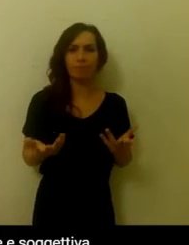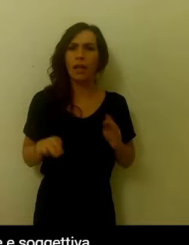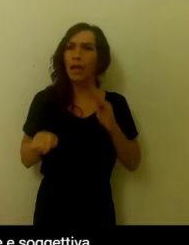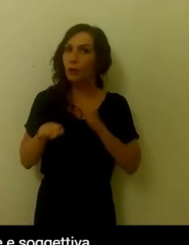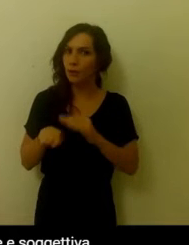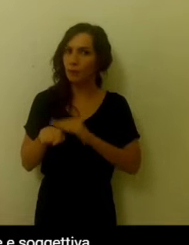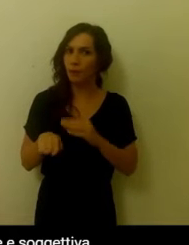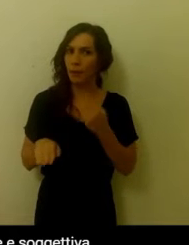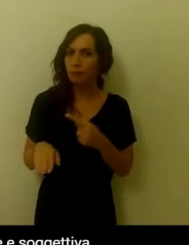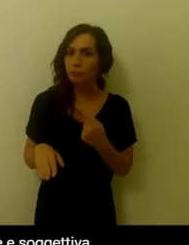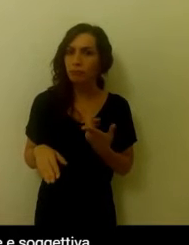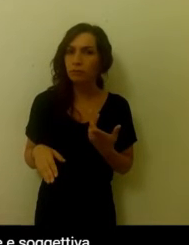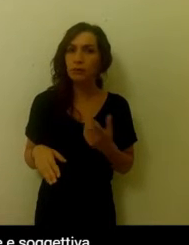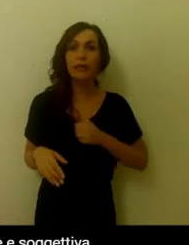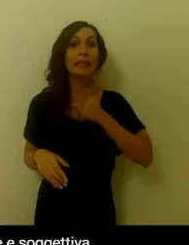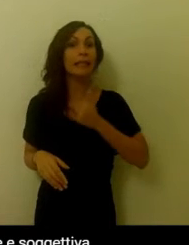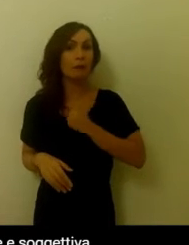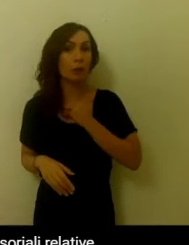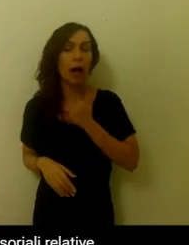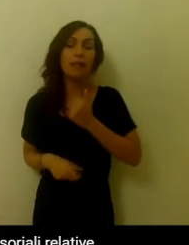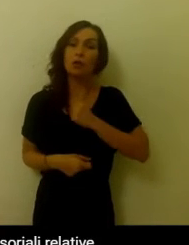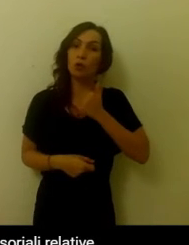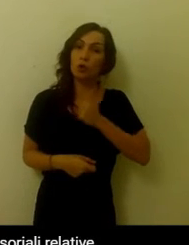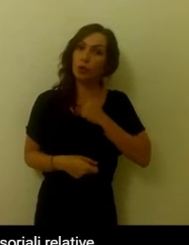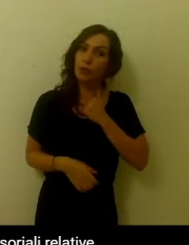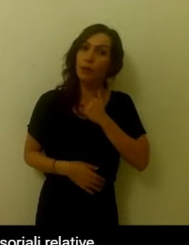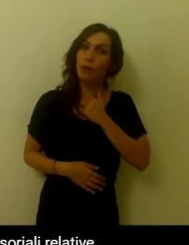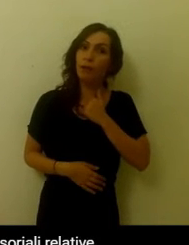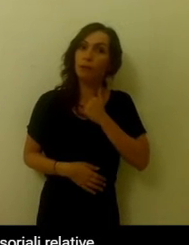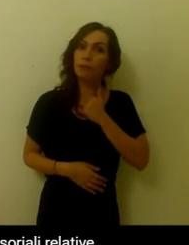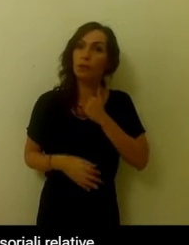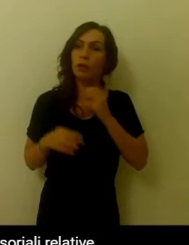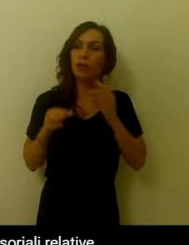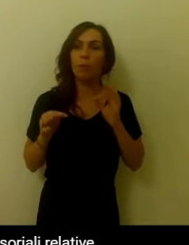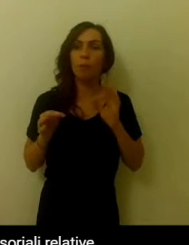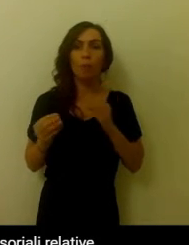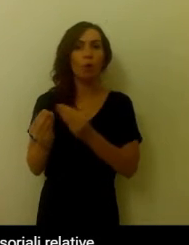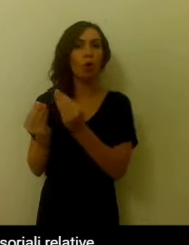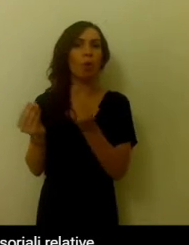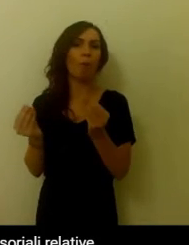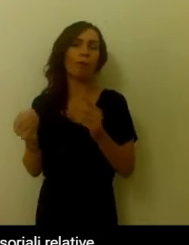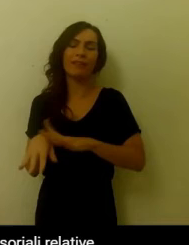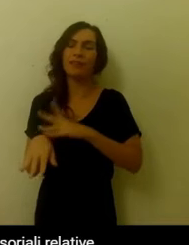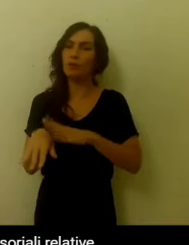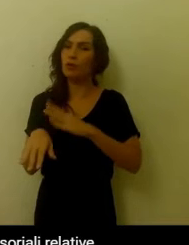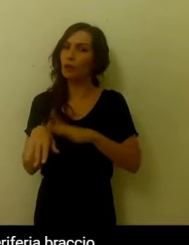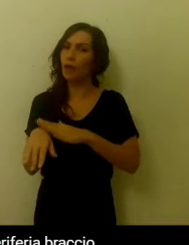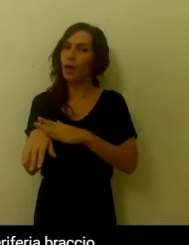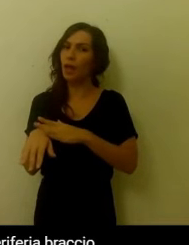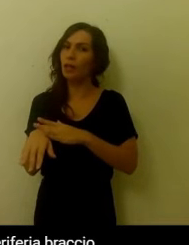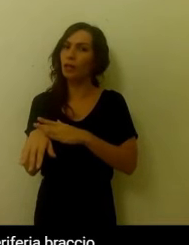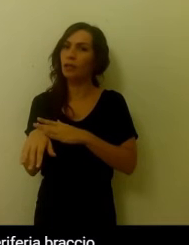'esperienza quindi, individuale e soggettiva, a cui convergono componenti puramente sensoriali relative